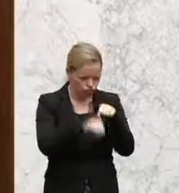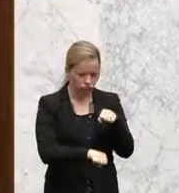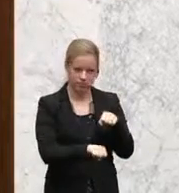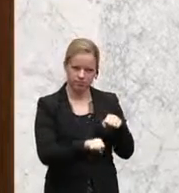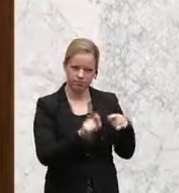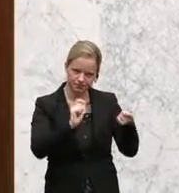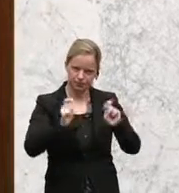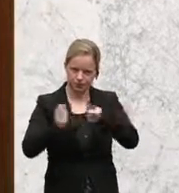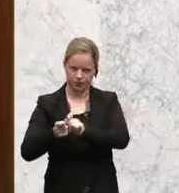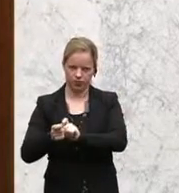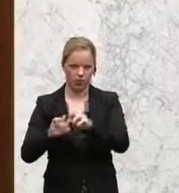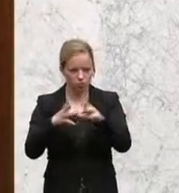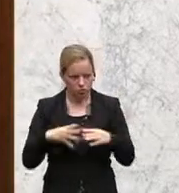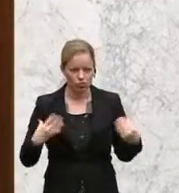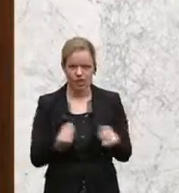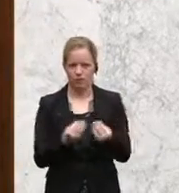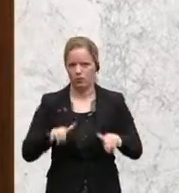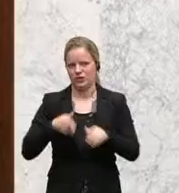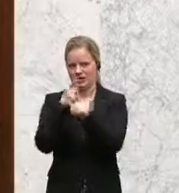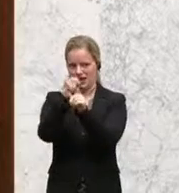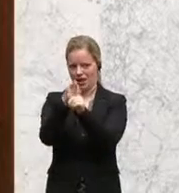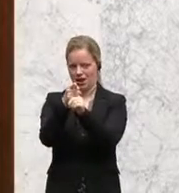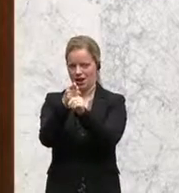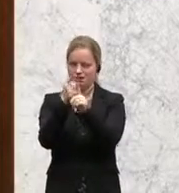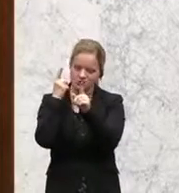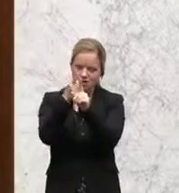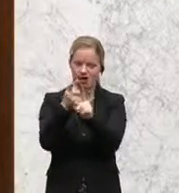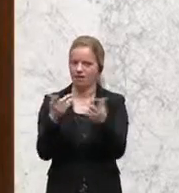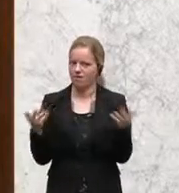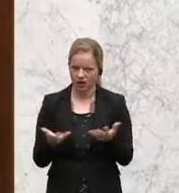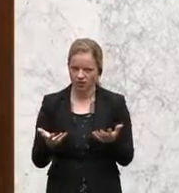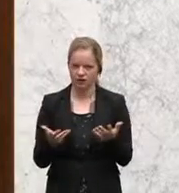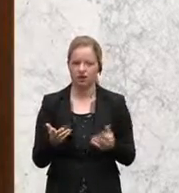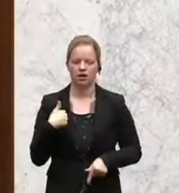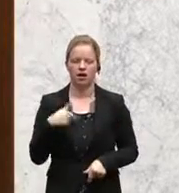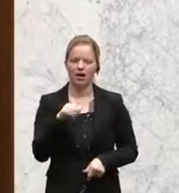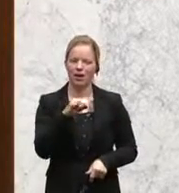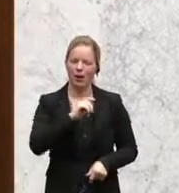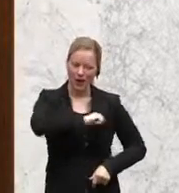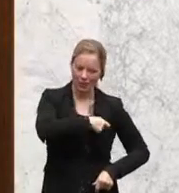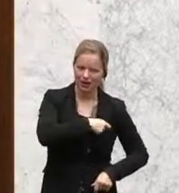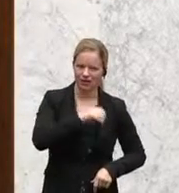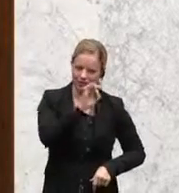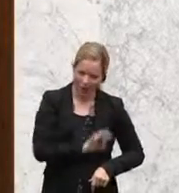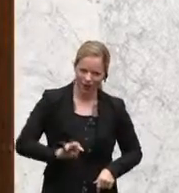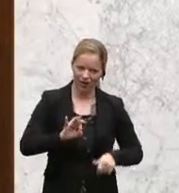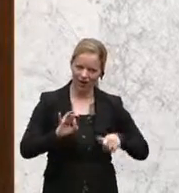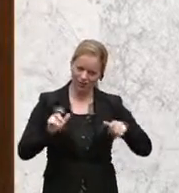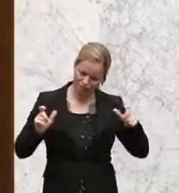und das muss unser aller Ziel sein. Meine Damen und es muss das Ziel sein, dass wir Kriminalität verhindern.